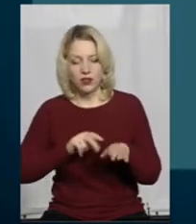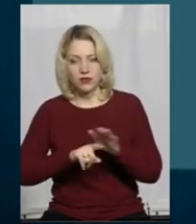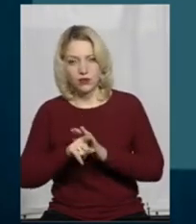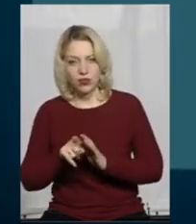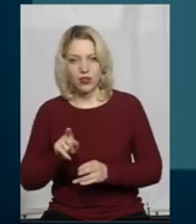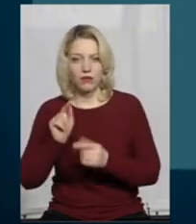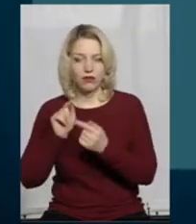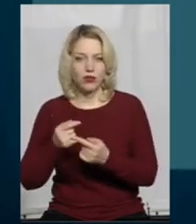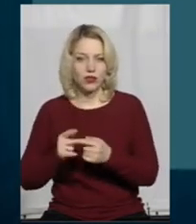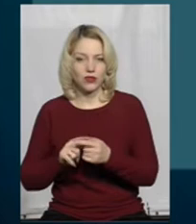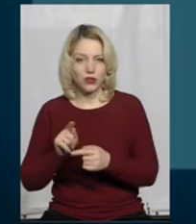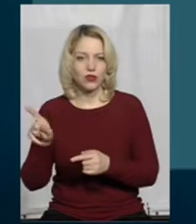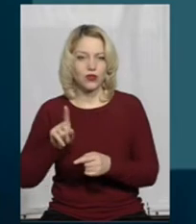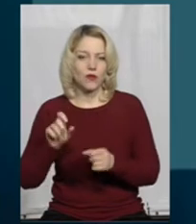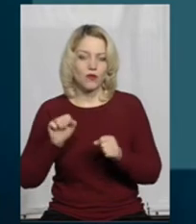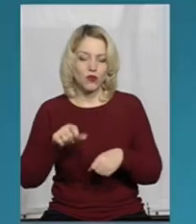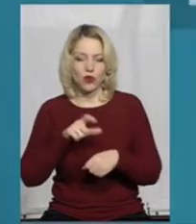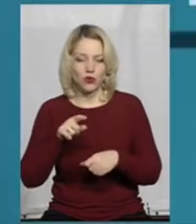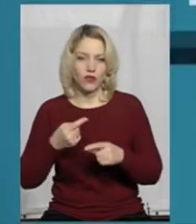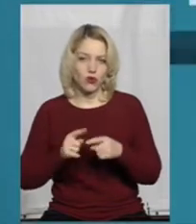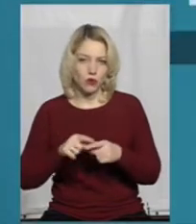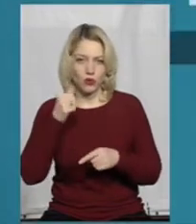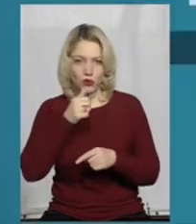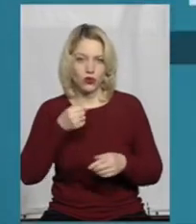люди, що доведуть справу до кінця вже цього року.